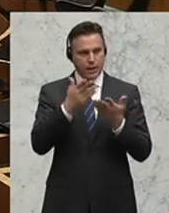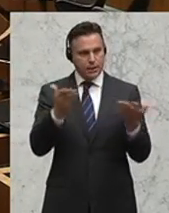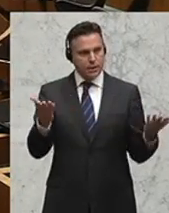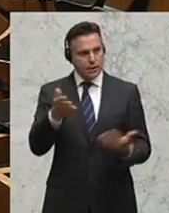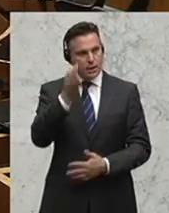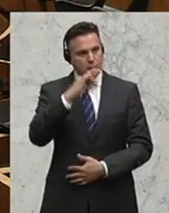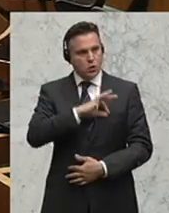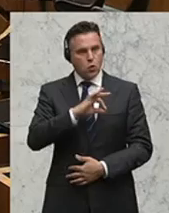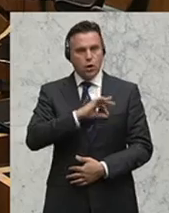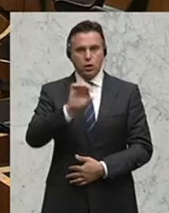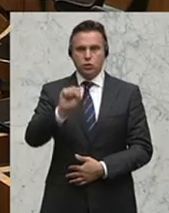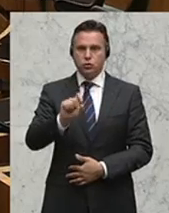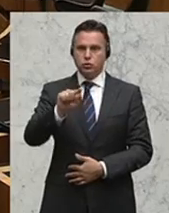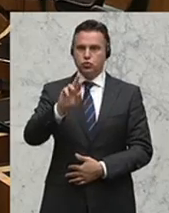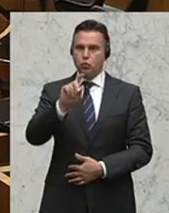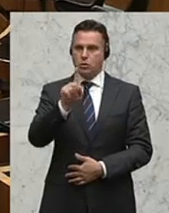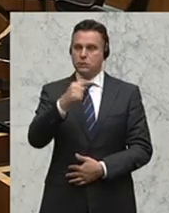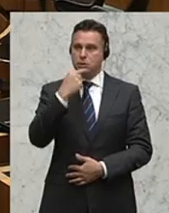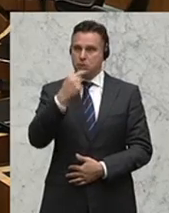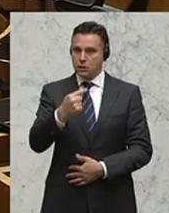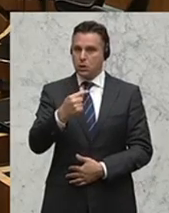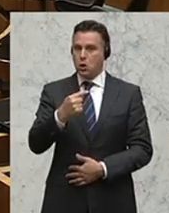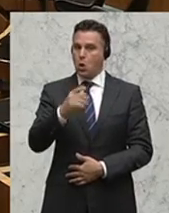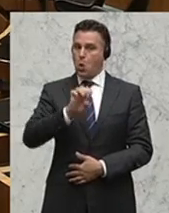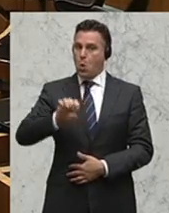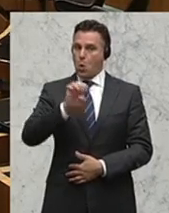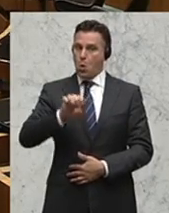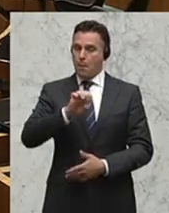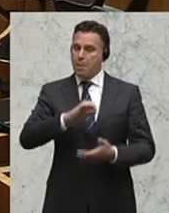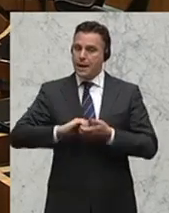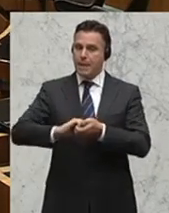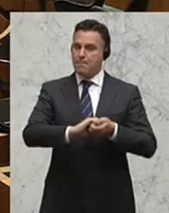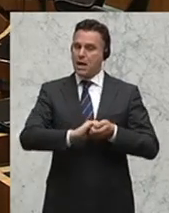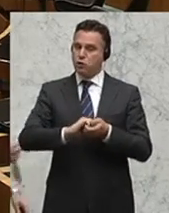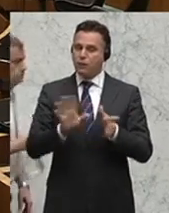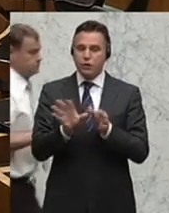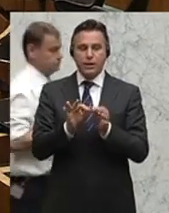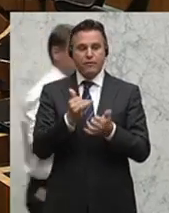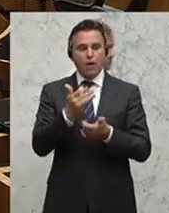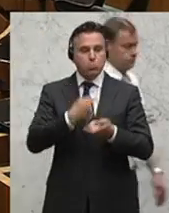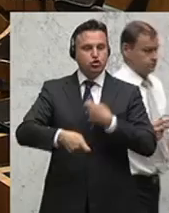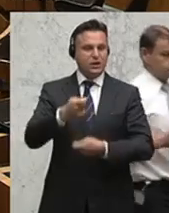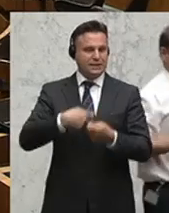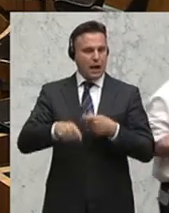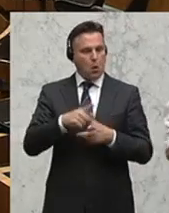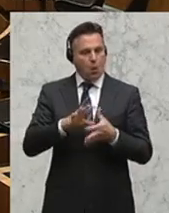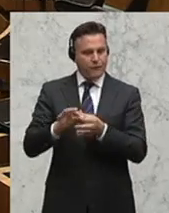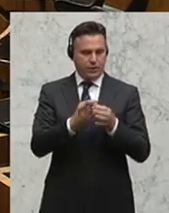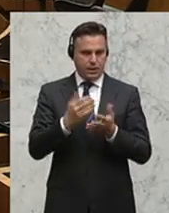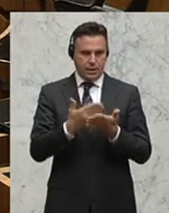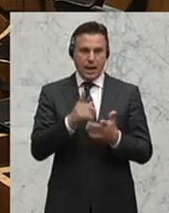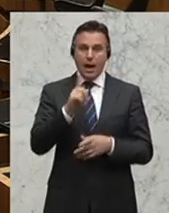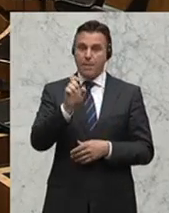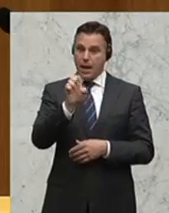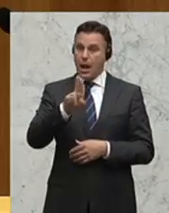Herr Kollege Strolz hat gesagt, Europa ist eine Schicksalsgemeinschaft und eine Chancengemeinschaft. Das stimmt, aber die Europäische Union